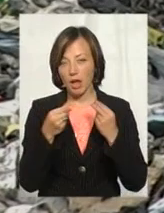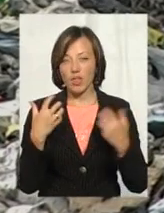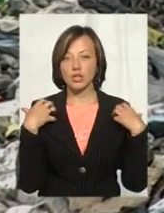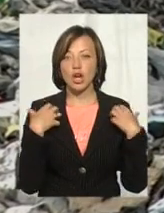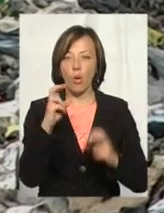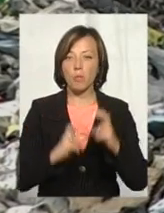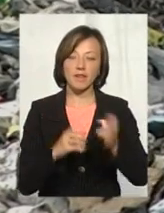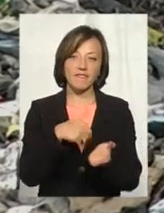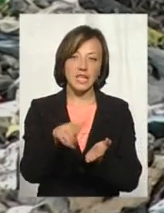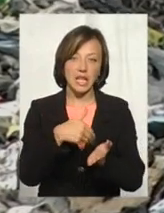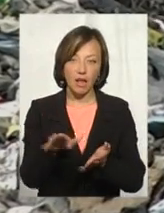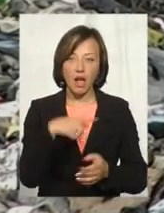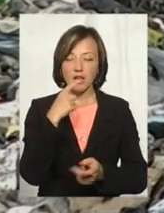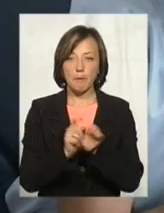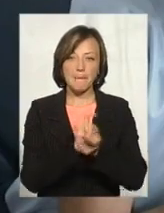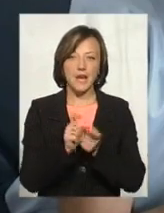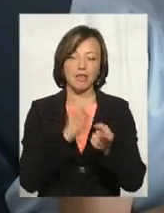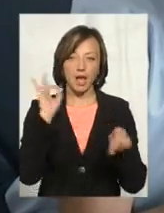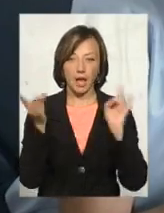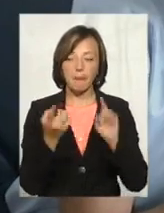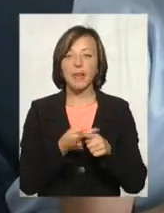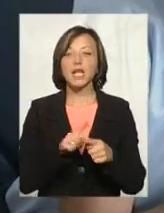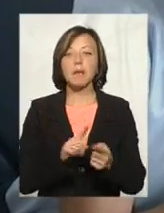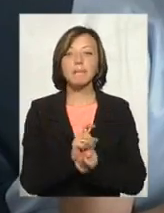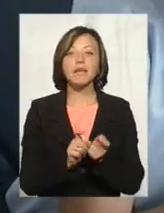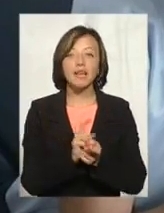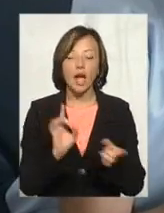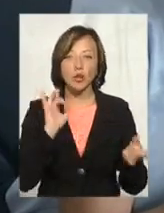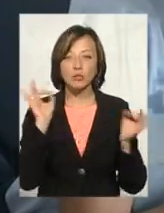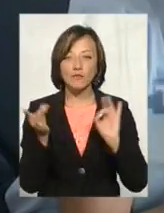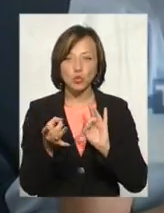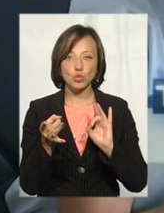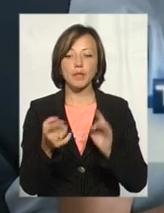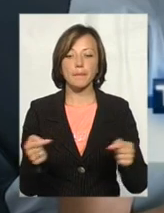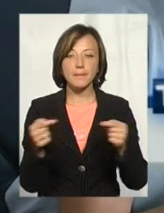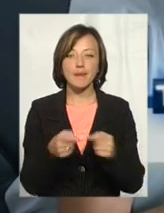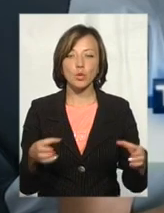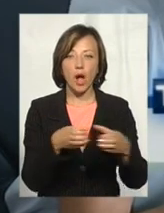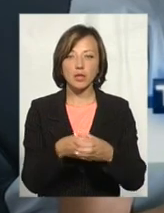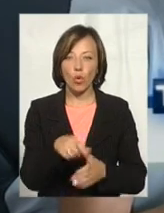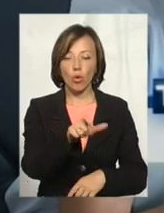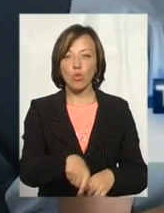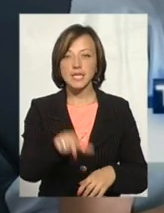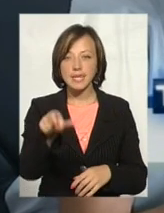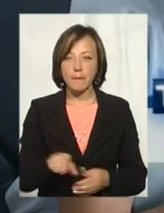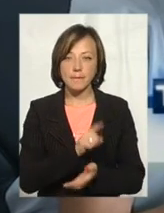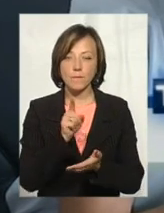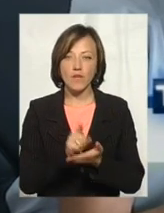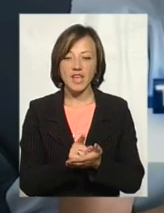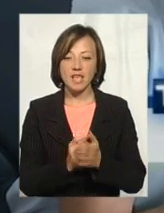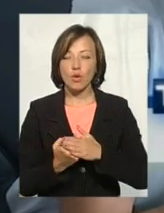комбінату відкидає та з вебрудними плітками. Ці плітки, які розповсюджуються певною категорією осіб, повинні